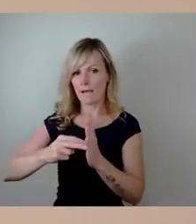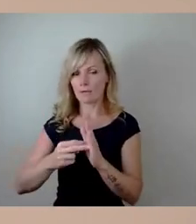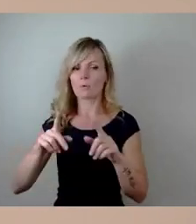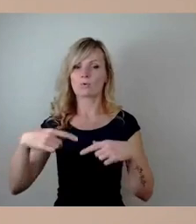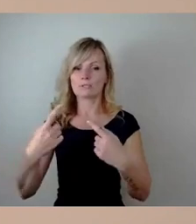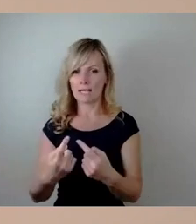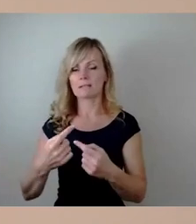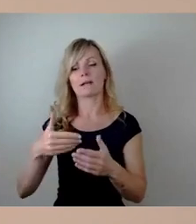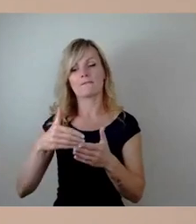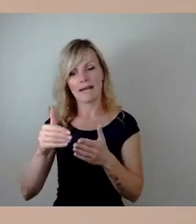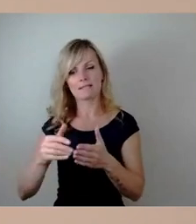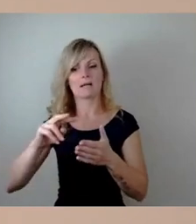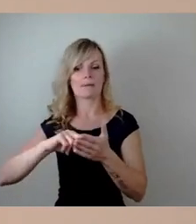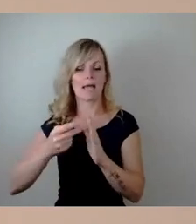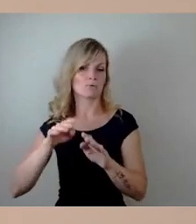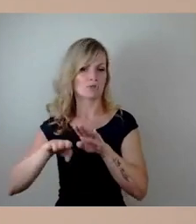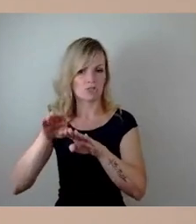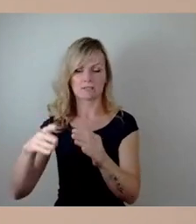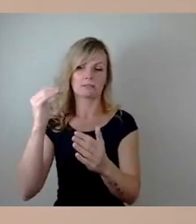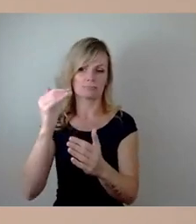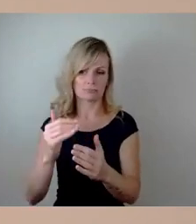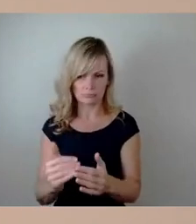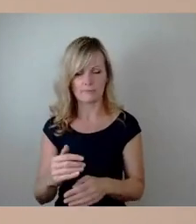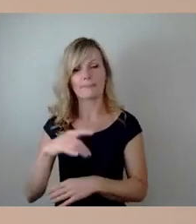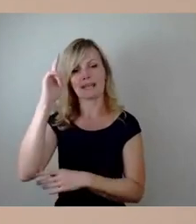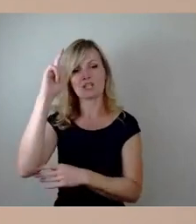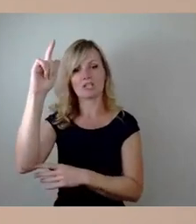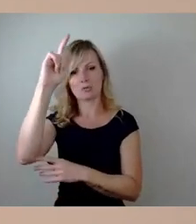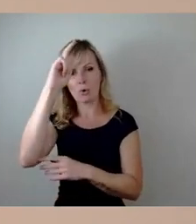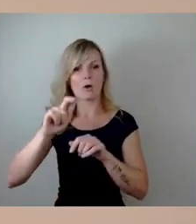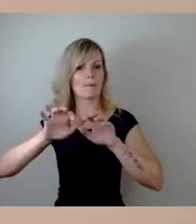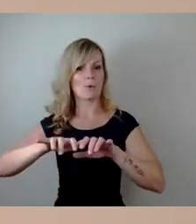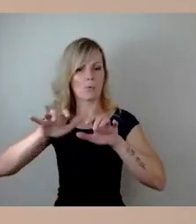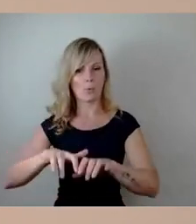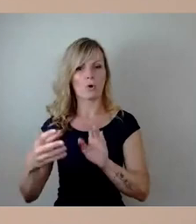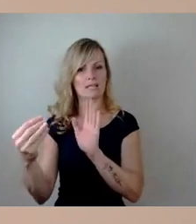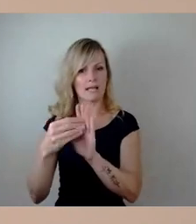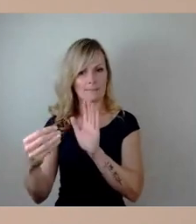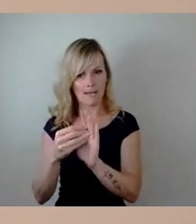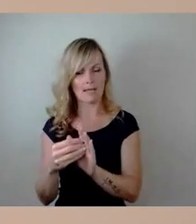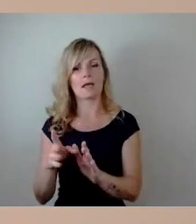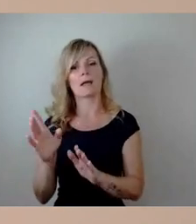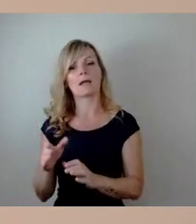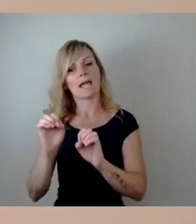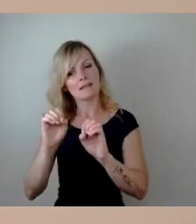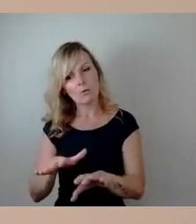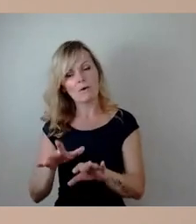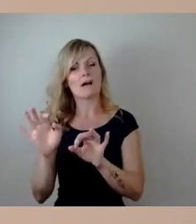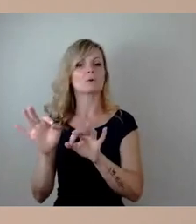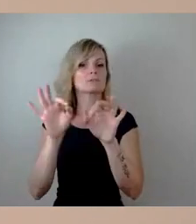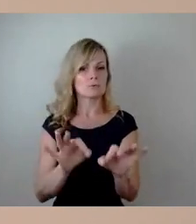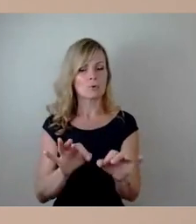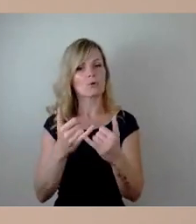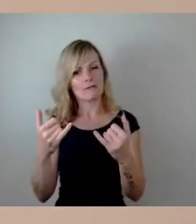entsprechende Ingenieursbüros eingebunden sind, also Entwurfs und Ausführungsplanung. Und dann müssen diese Bauleistungen noch